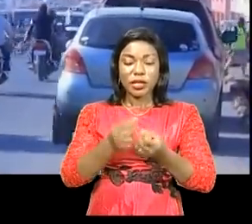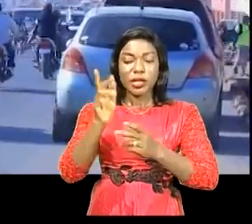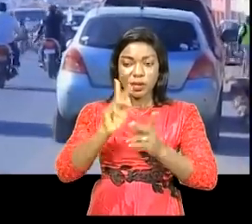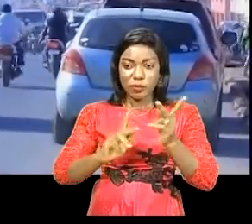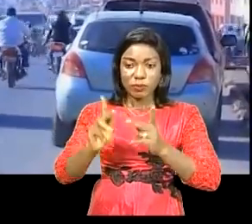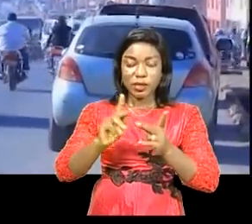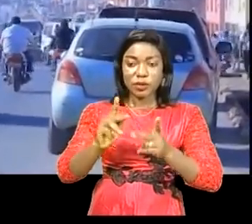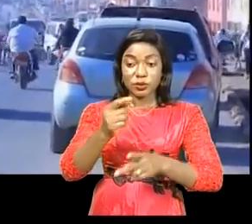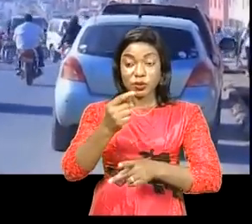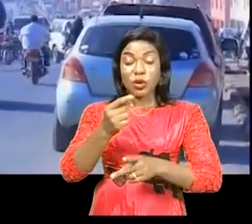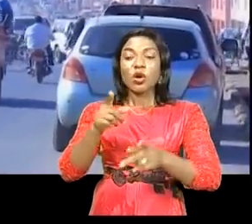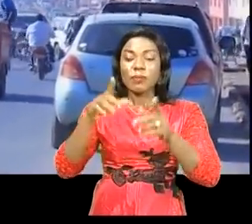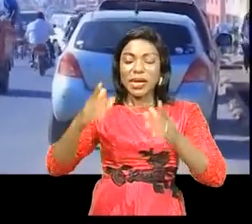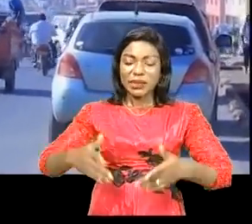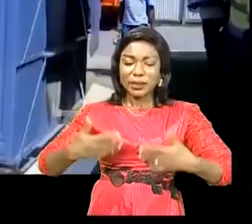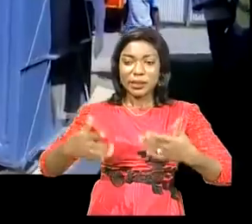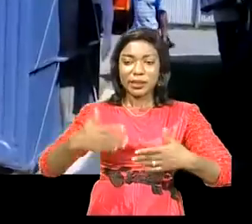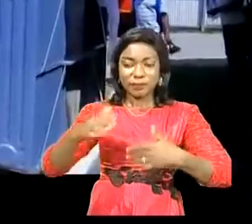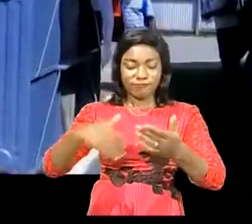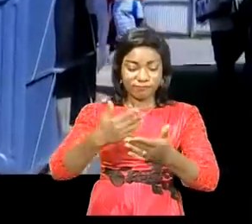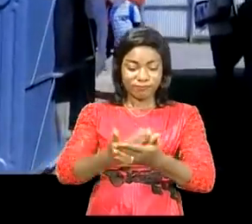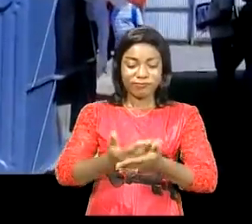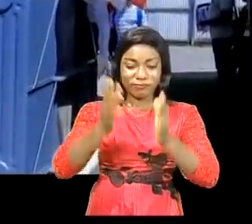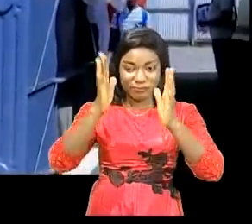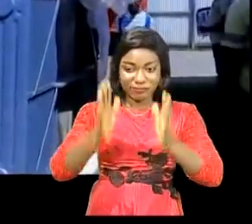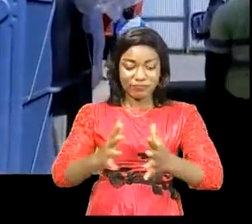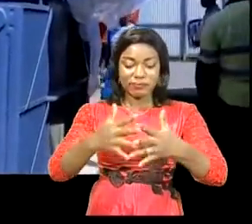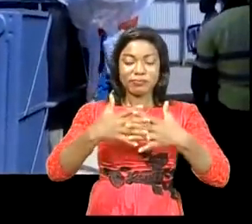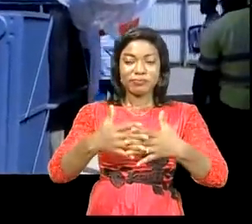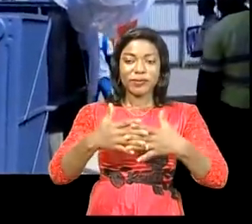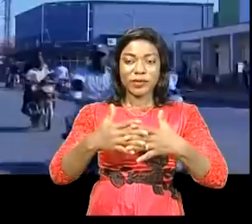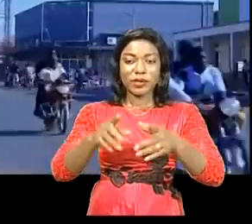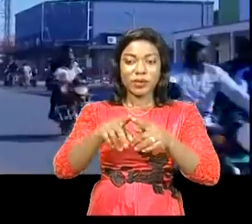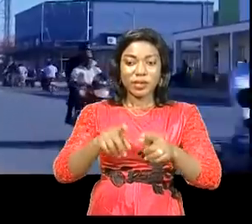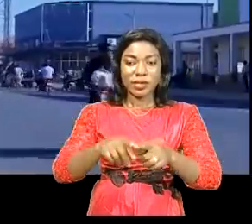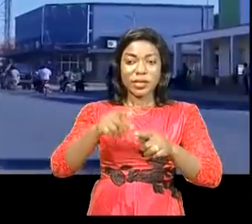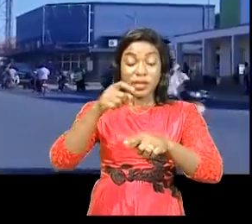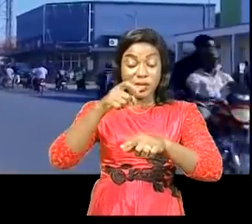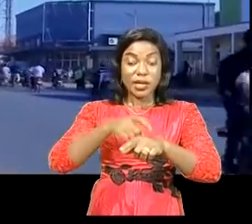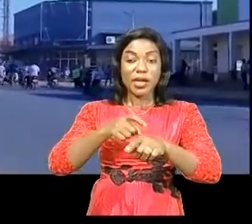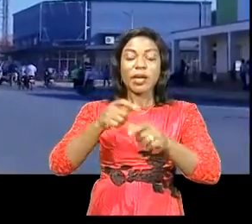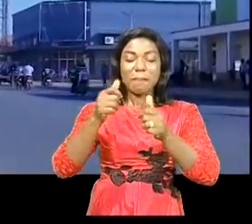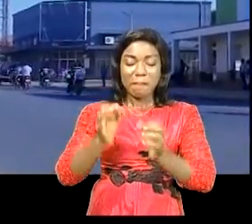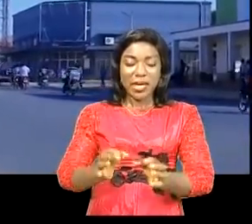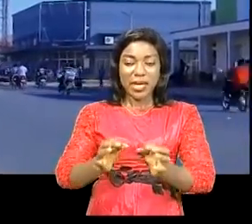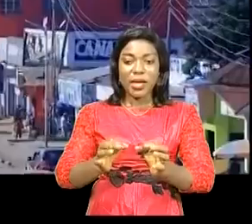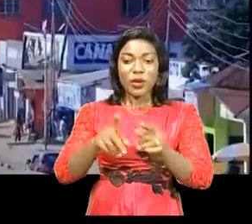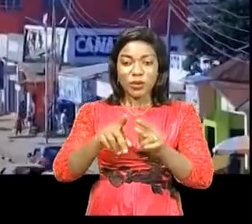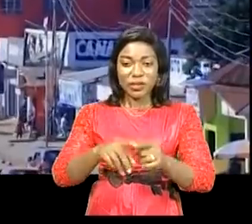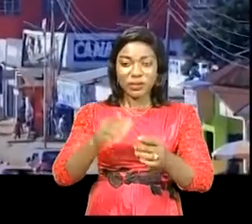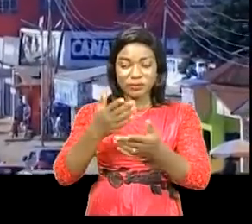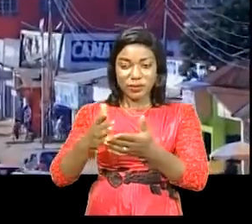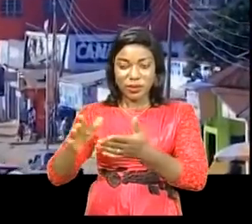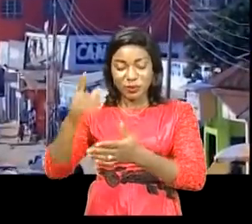'État-Rigata, elle, se réjouit de l'arrivée de ces matériels électriques qui tombent à Pau-Nommé, mais à avoir la faite ou la diminution